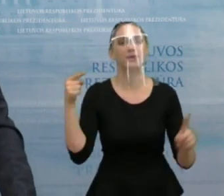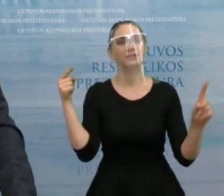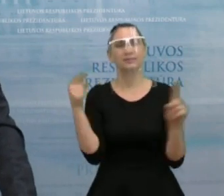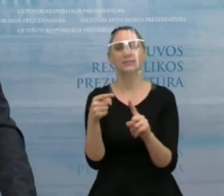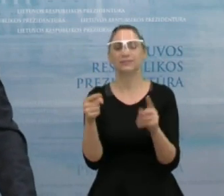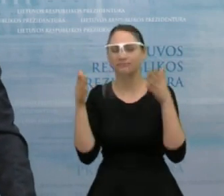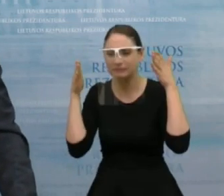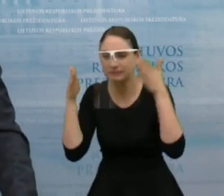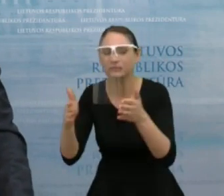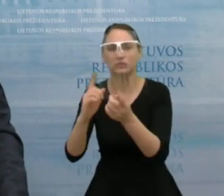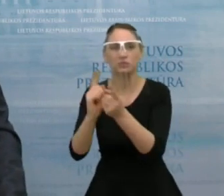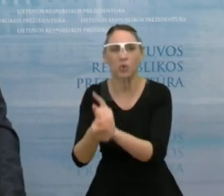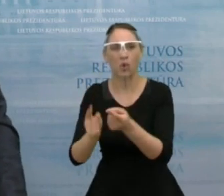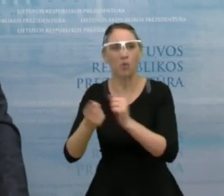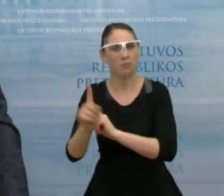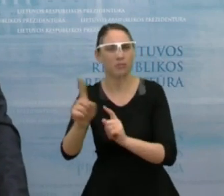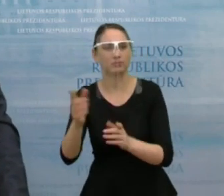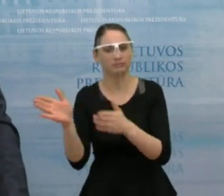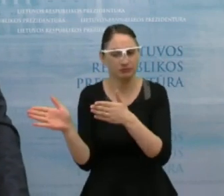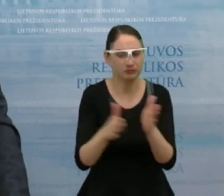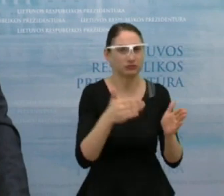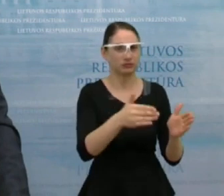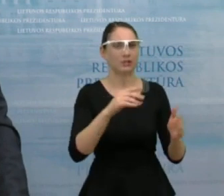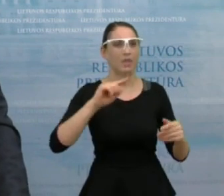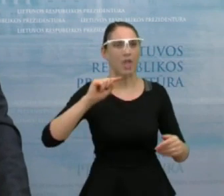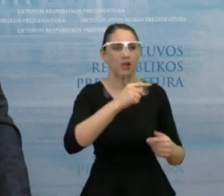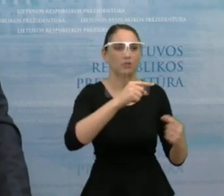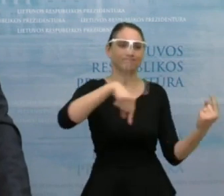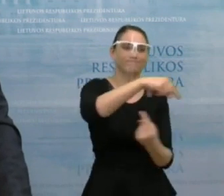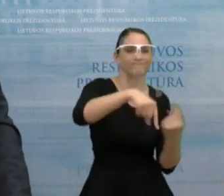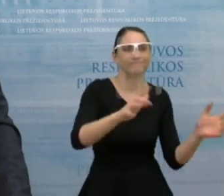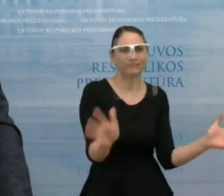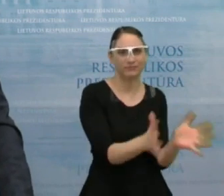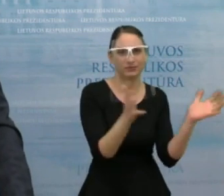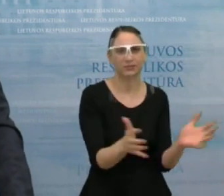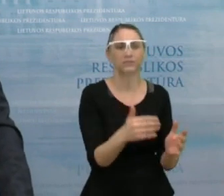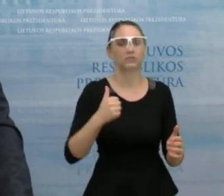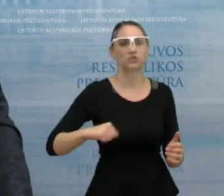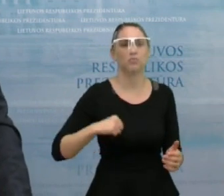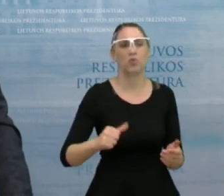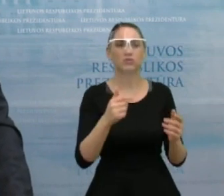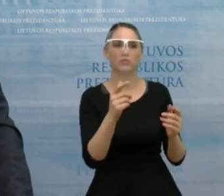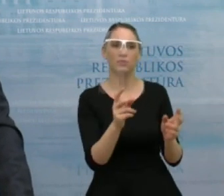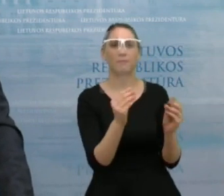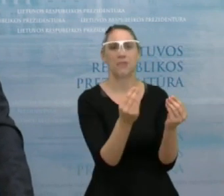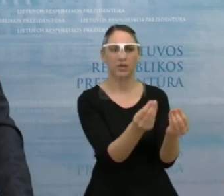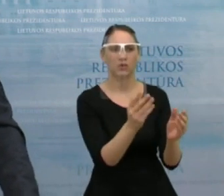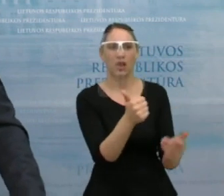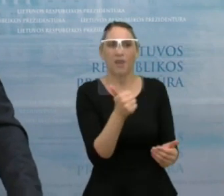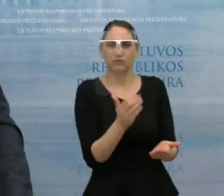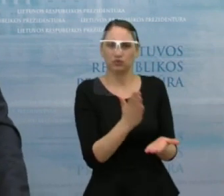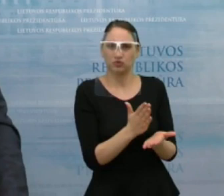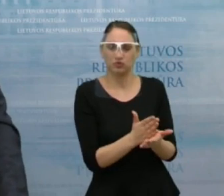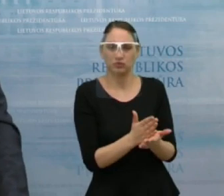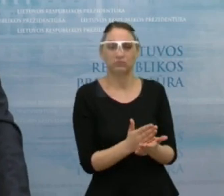deficito dydį. Visų pirma, reikia koncentruotis į ekonomikos gyvybingumą būtent žmonių pajamos, nes tai yra teisingas kelias